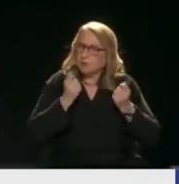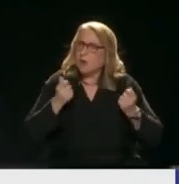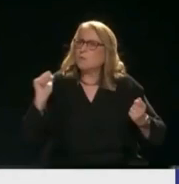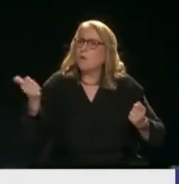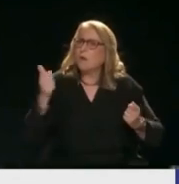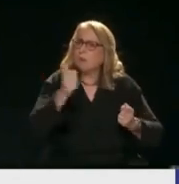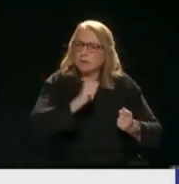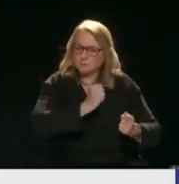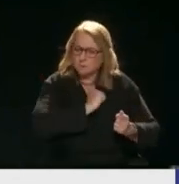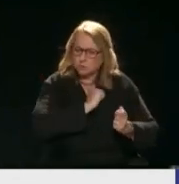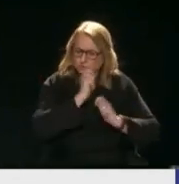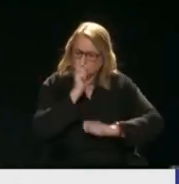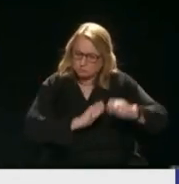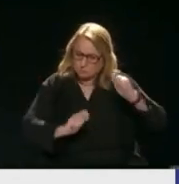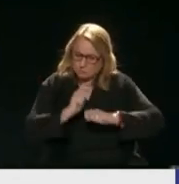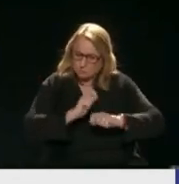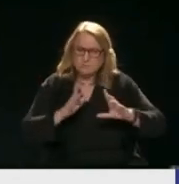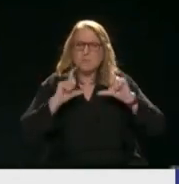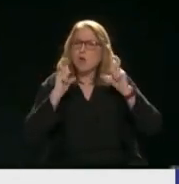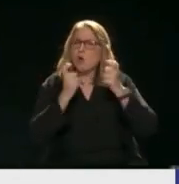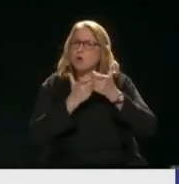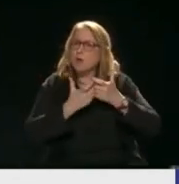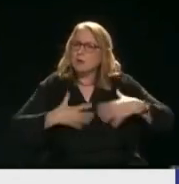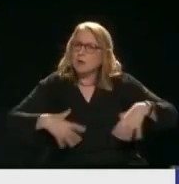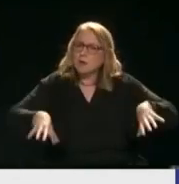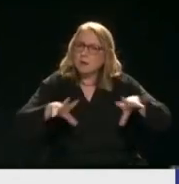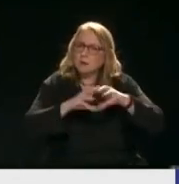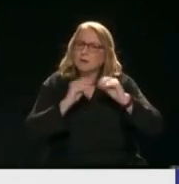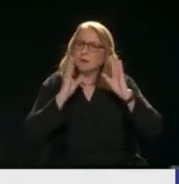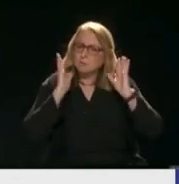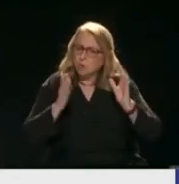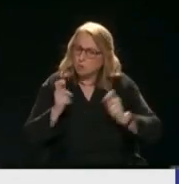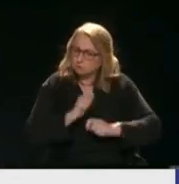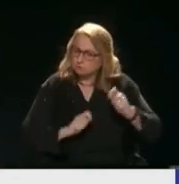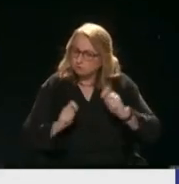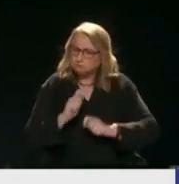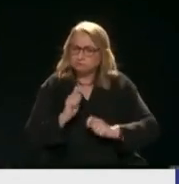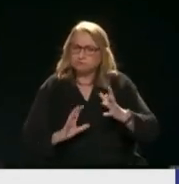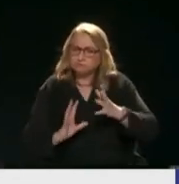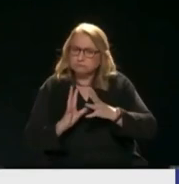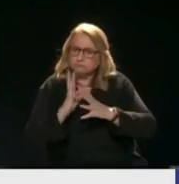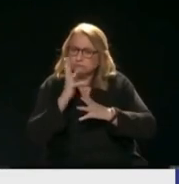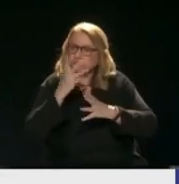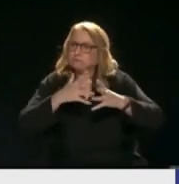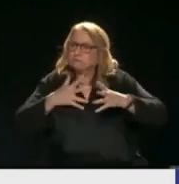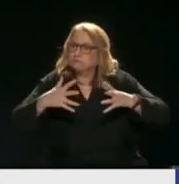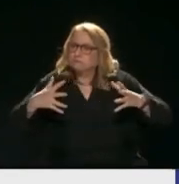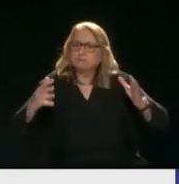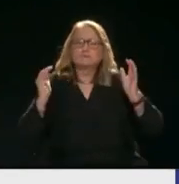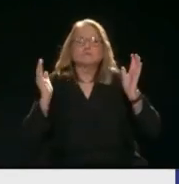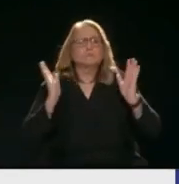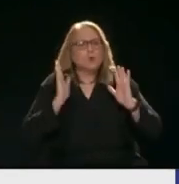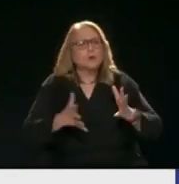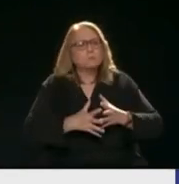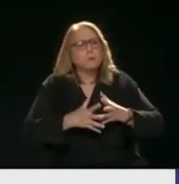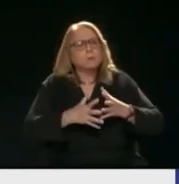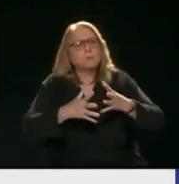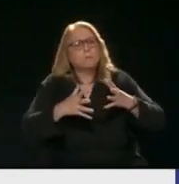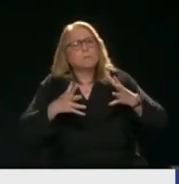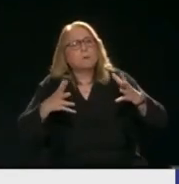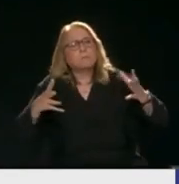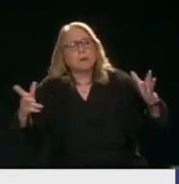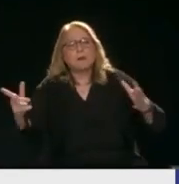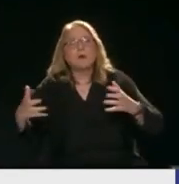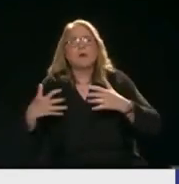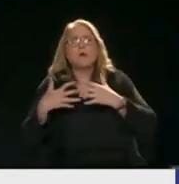έχουμε μια βάση δεδομένων Σε μια οικογένεια και στα σπίτια Που η οικοτεχνία μπορεί να αναπτυχθεί Μεγαλύτερη και παραπάνω από την βιοτεχνία Η βιοτεχνία